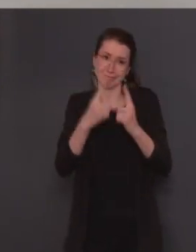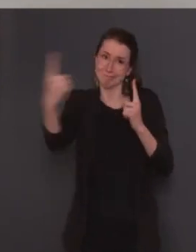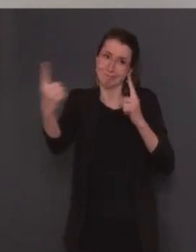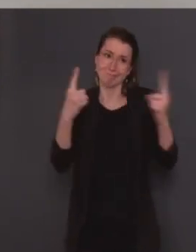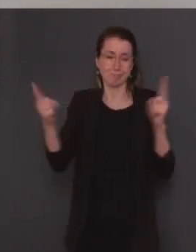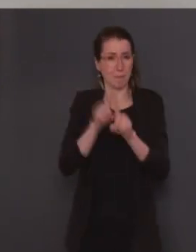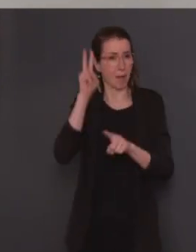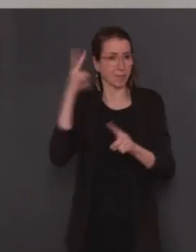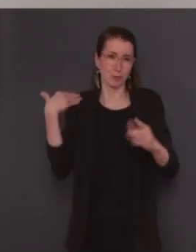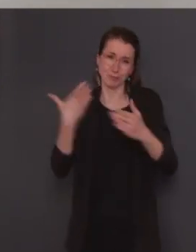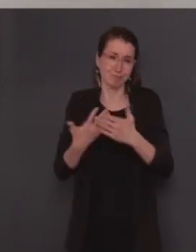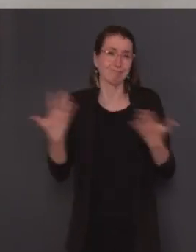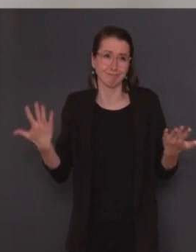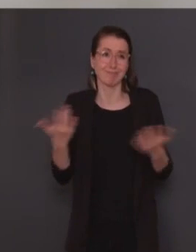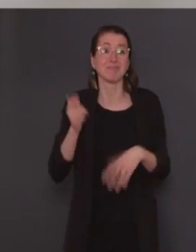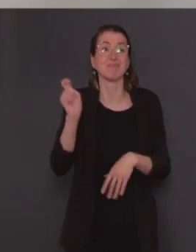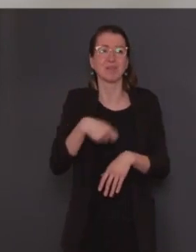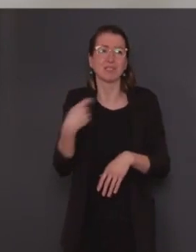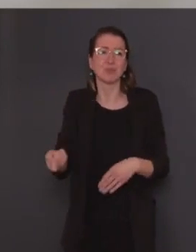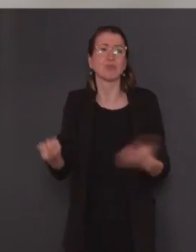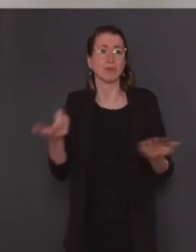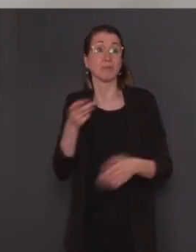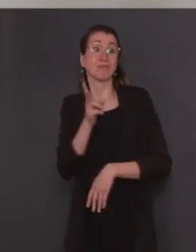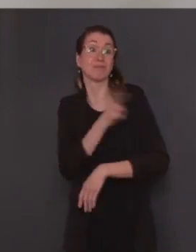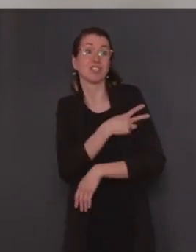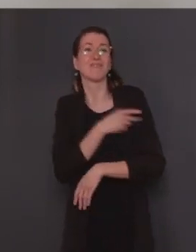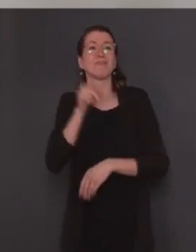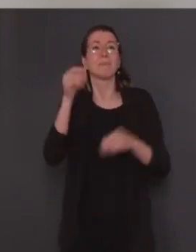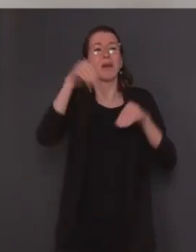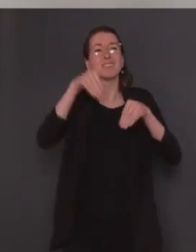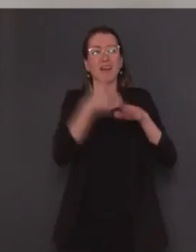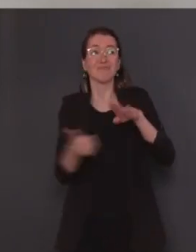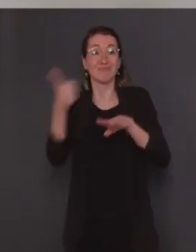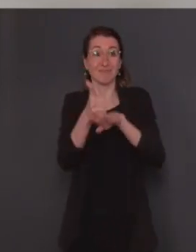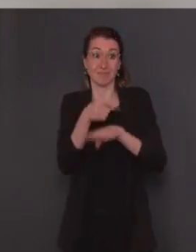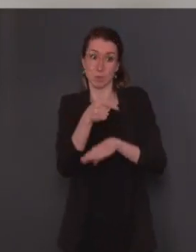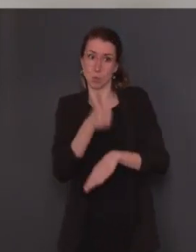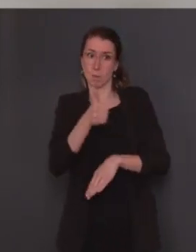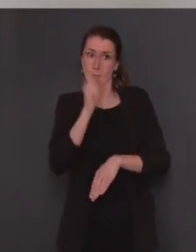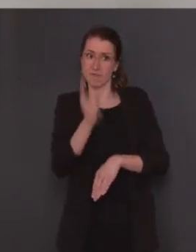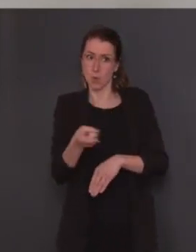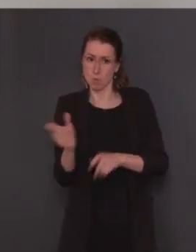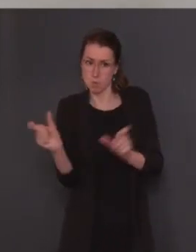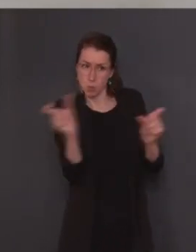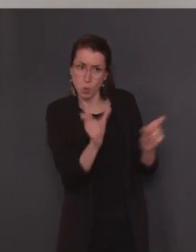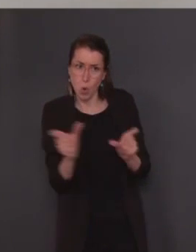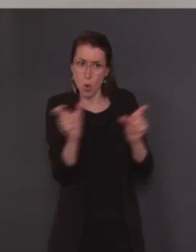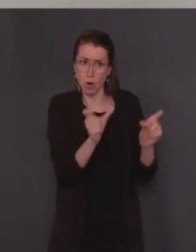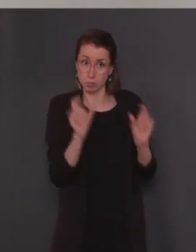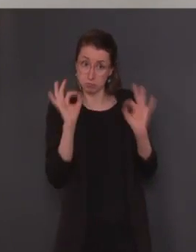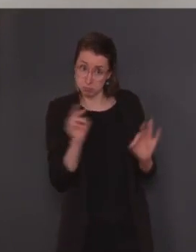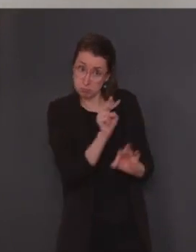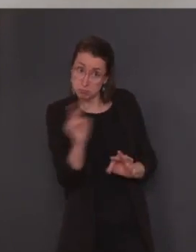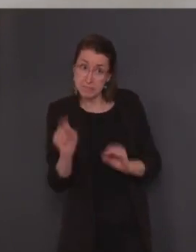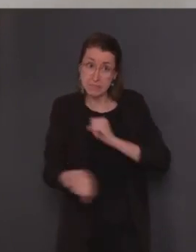évidemment, les employeurs sont responsables de la santé et de la sécurité de leurs employés et devront donc tout faire pour garantir des conditions